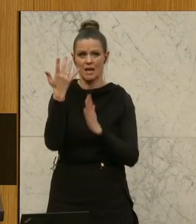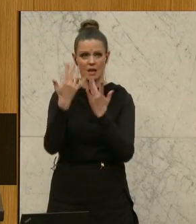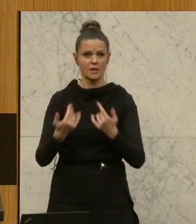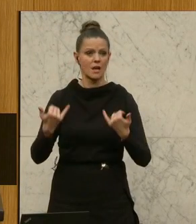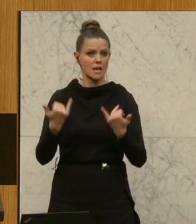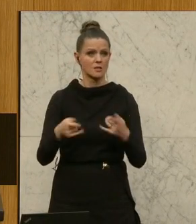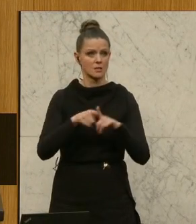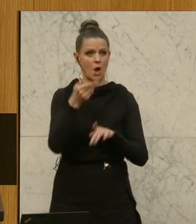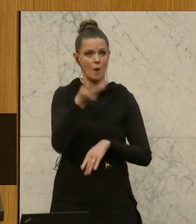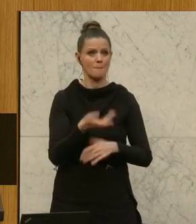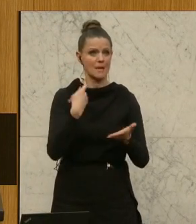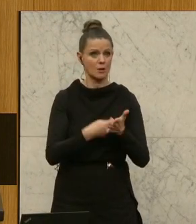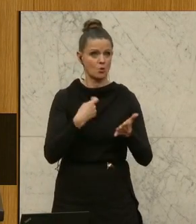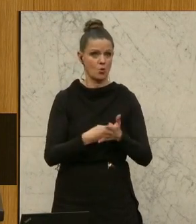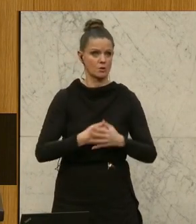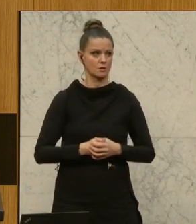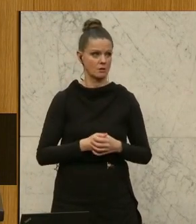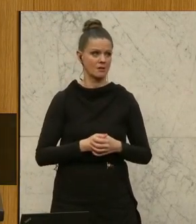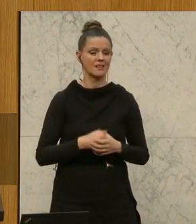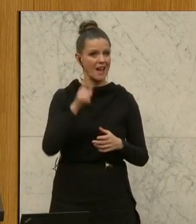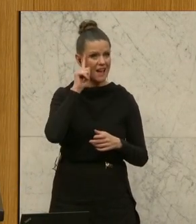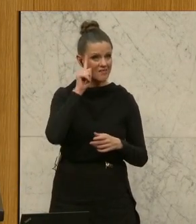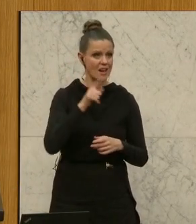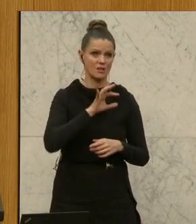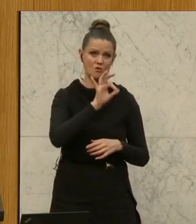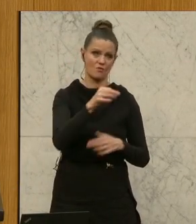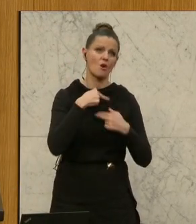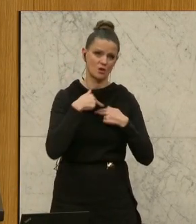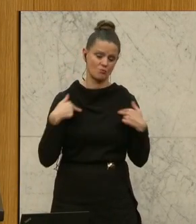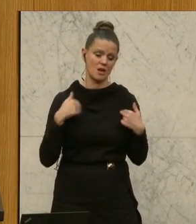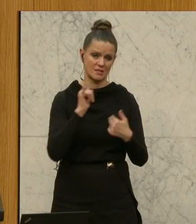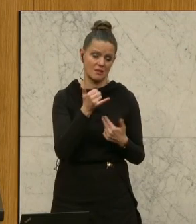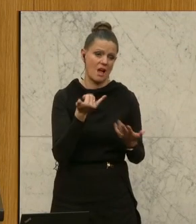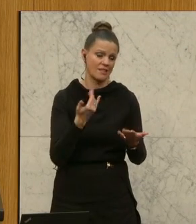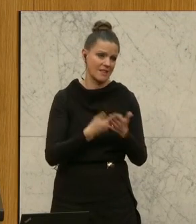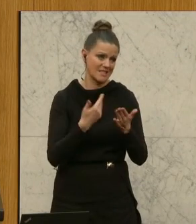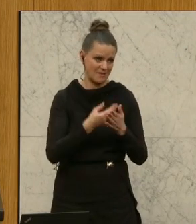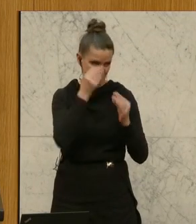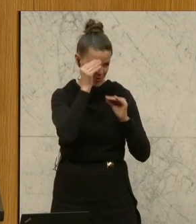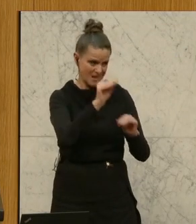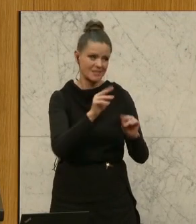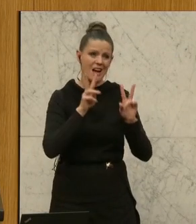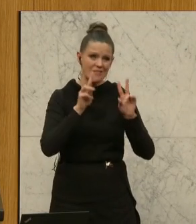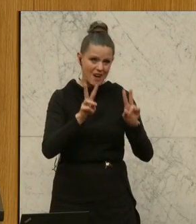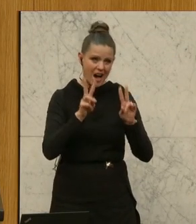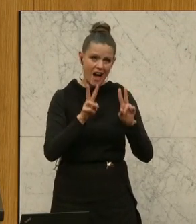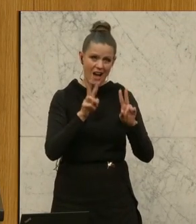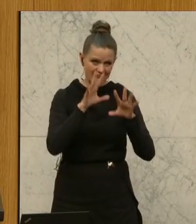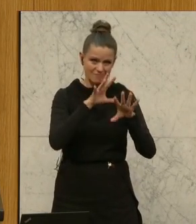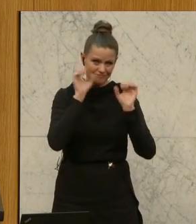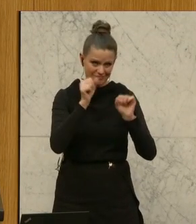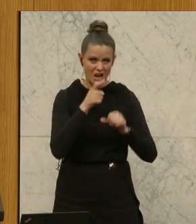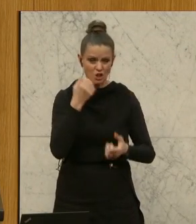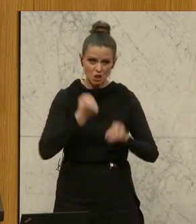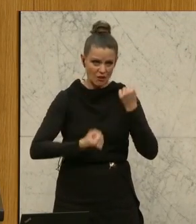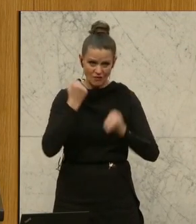Mietkosten. Ja, ich weiß, das tut Ihnen weh, deswegen sage ich es Ihnen, ja, weil es ist halt manchmal schwierig, auch der Wahrheit dann ins Auge zu sehen.